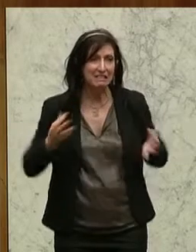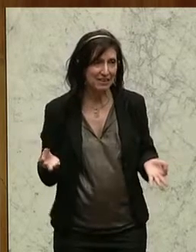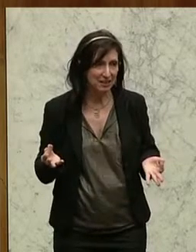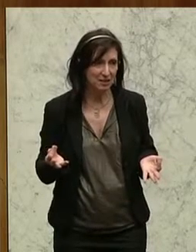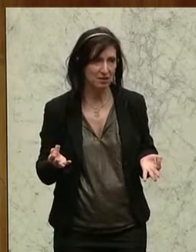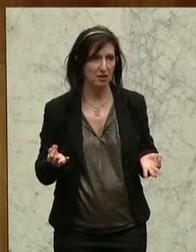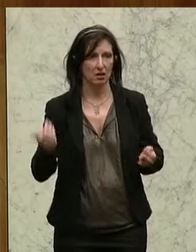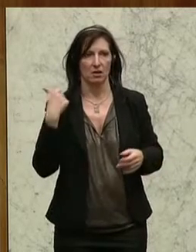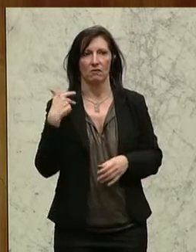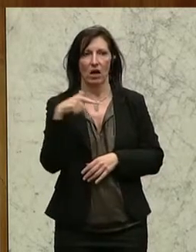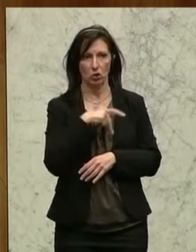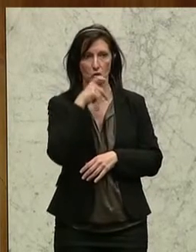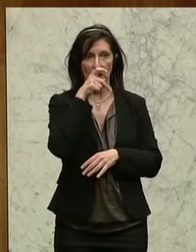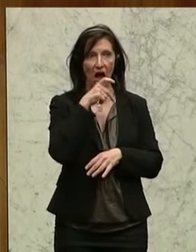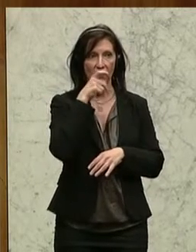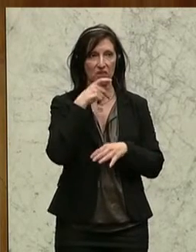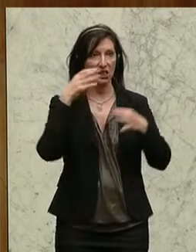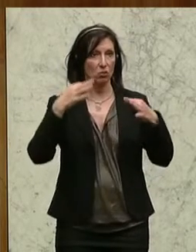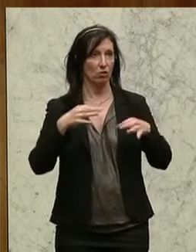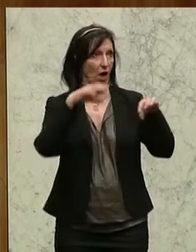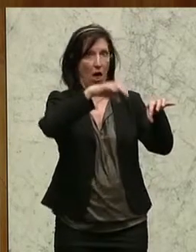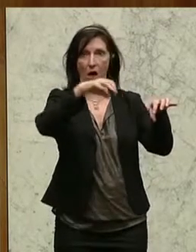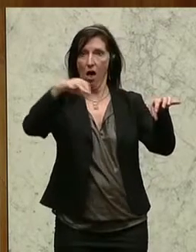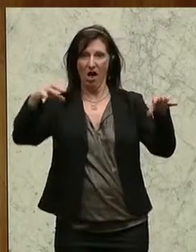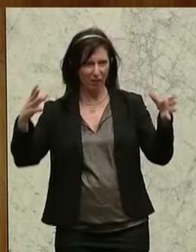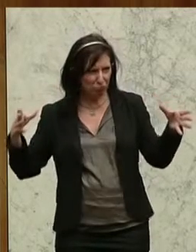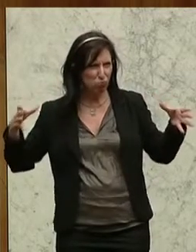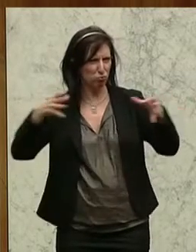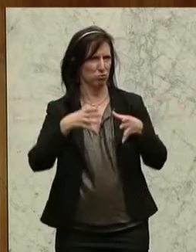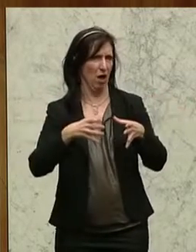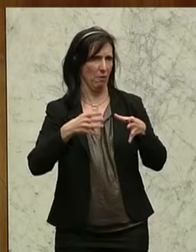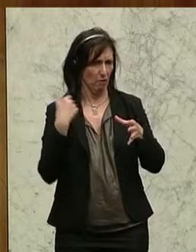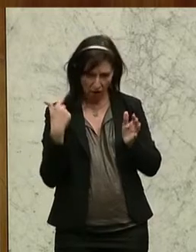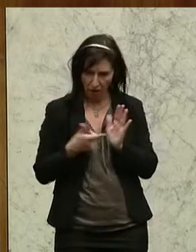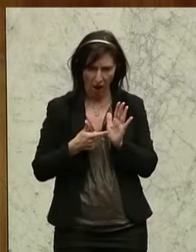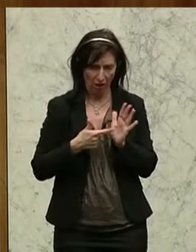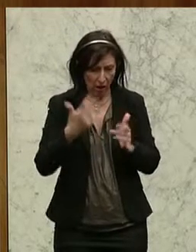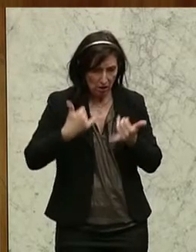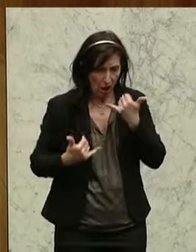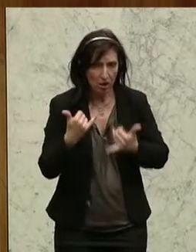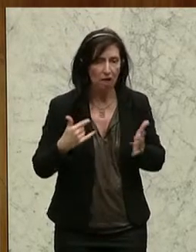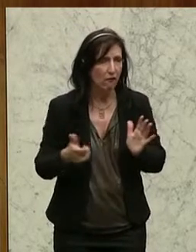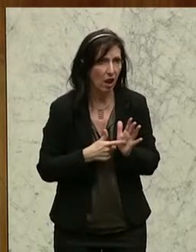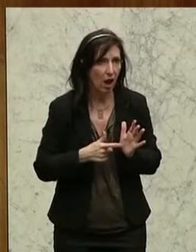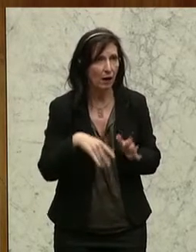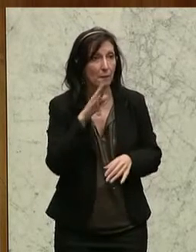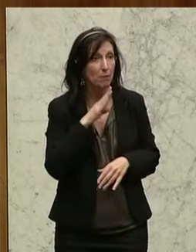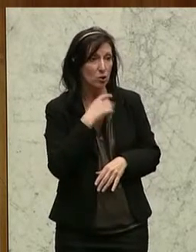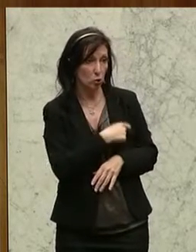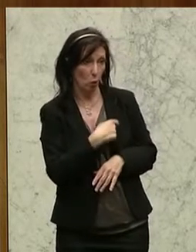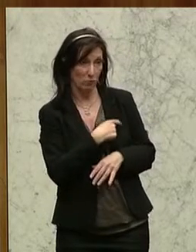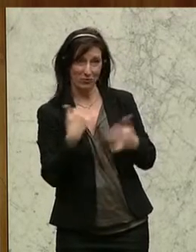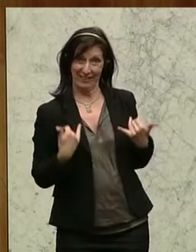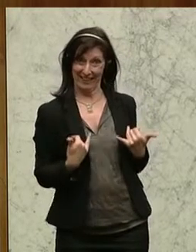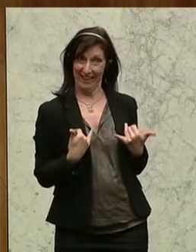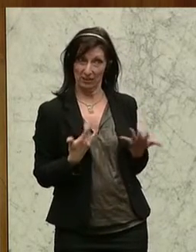die Zusammenlegung der Sozialversicherungsträger gefordert. Wir haben vor drei Jahren gefordert, diese Pensionskommission in der jetzigen Form